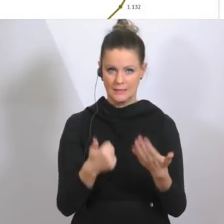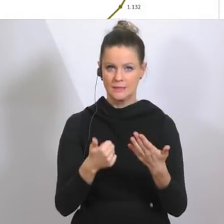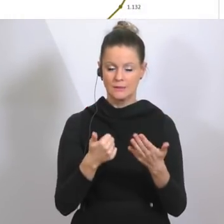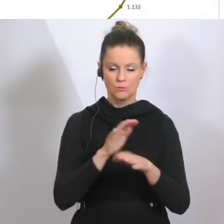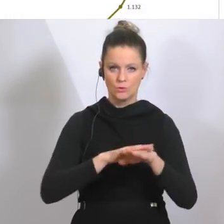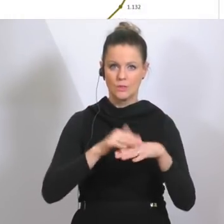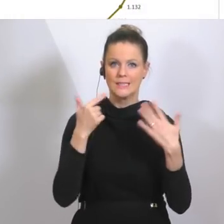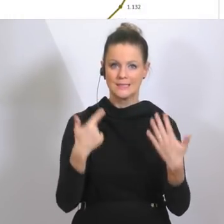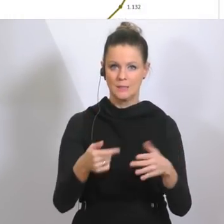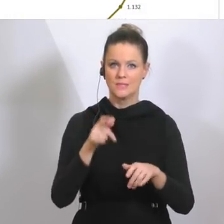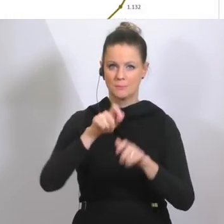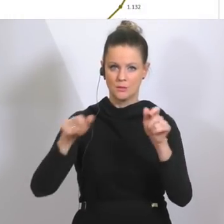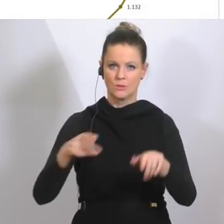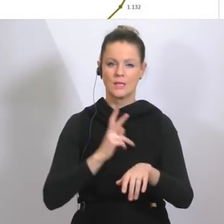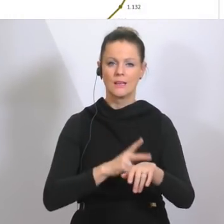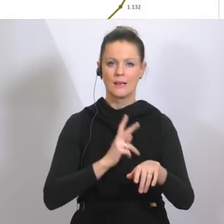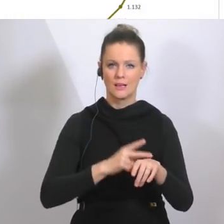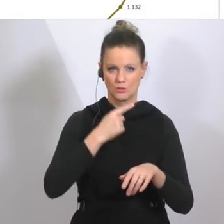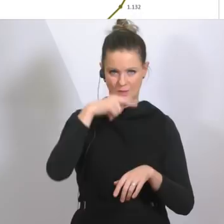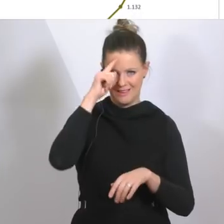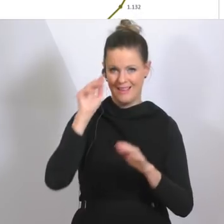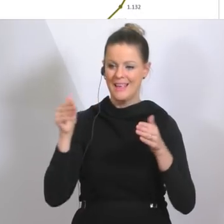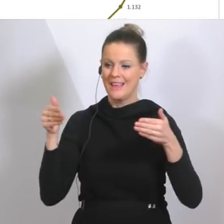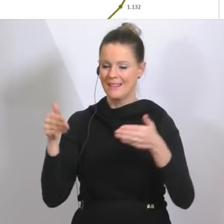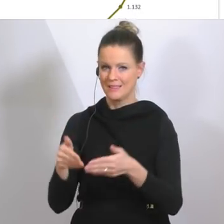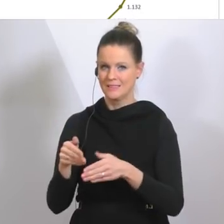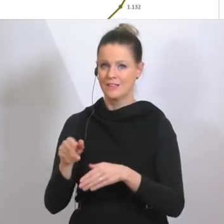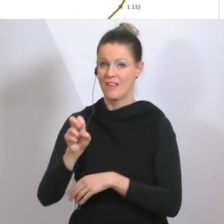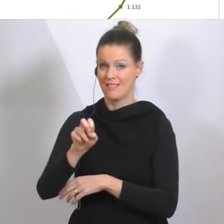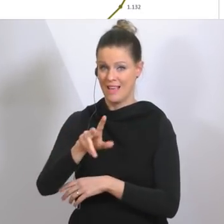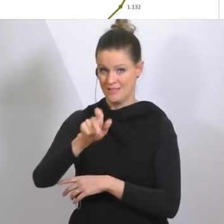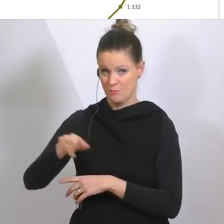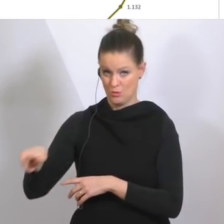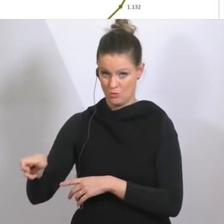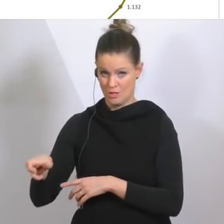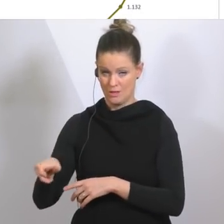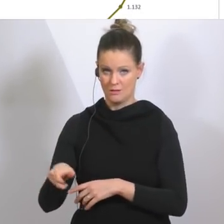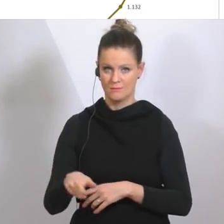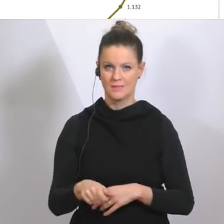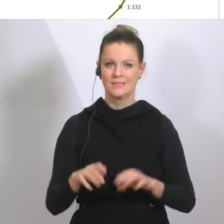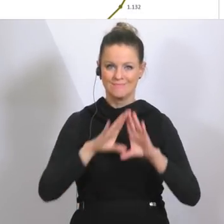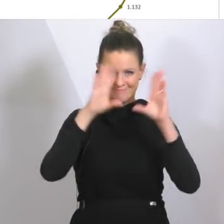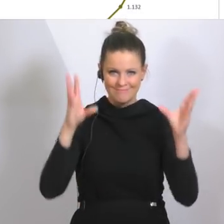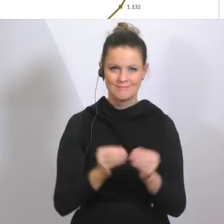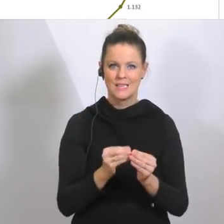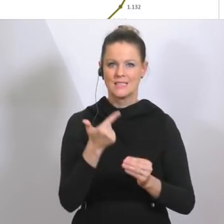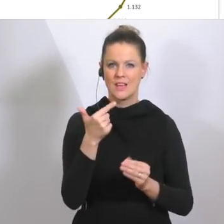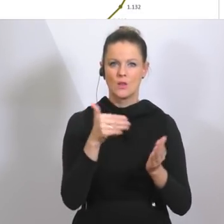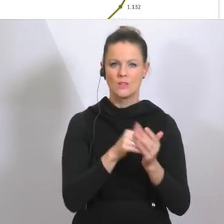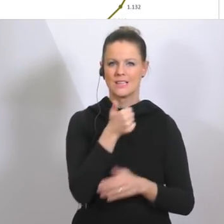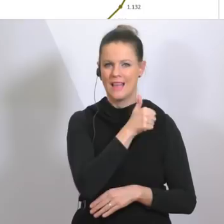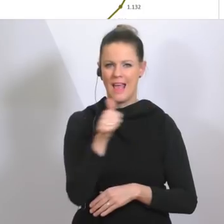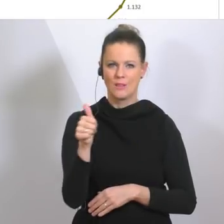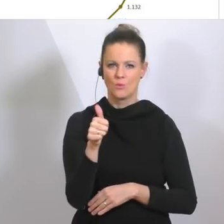weitere 13 in der Intensivbehandlung und sage und schreibe 2.194